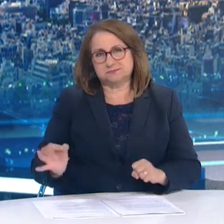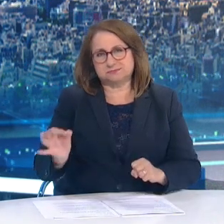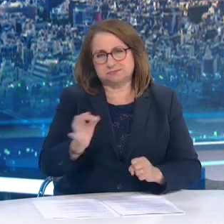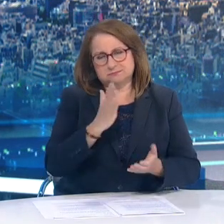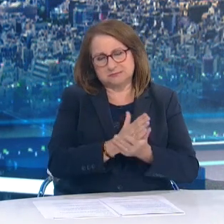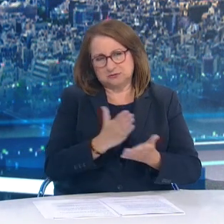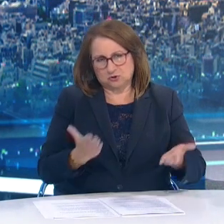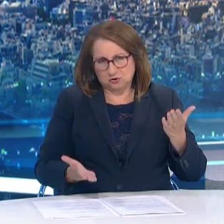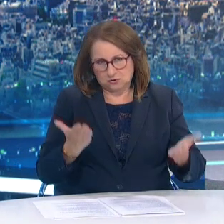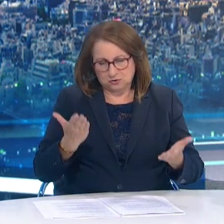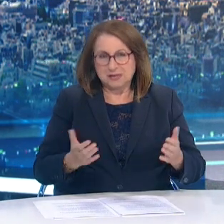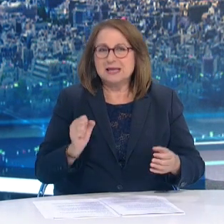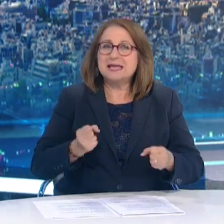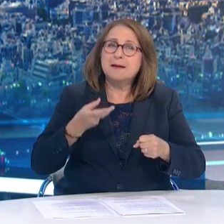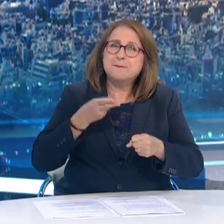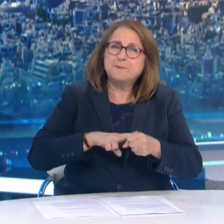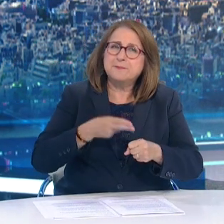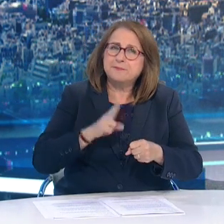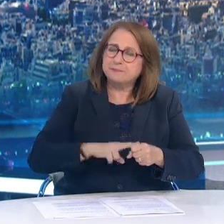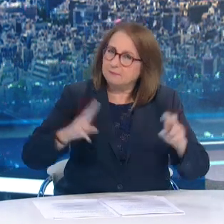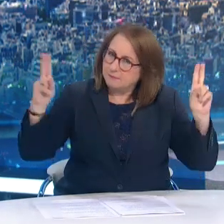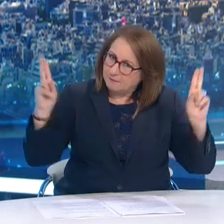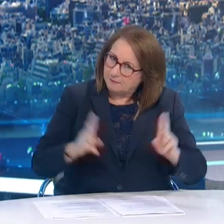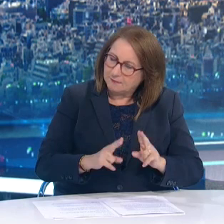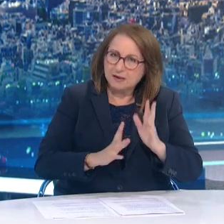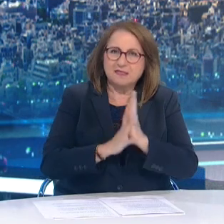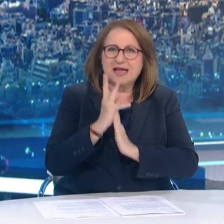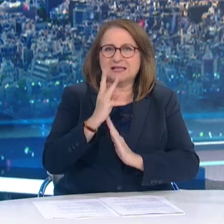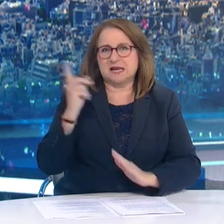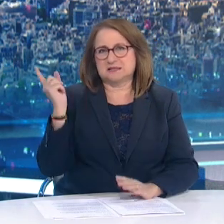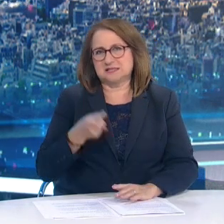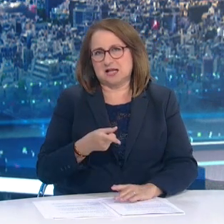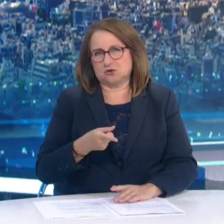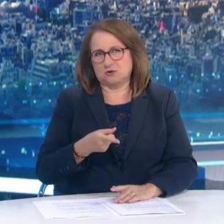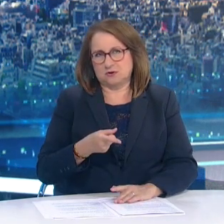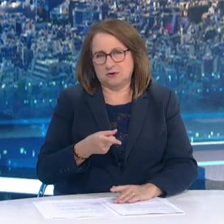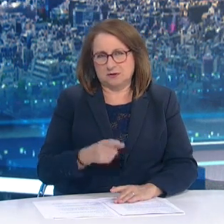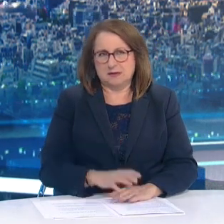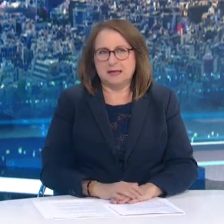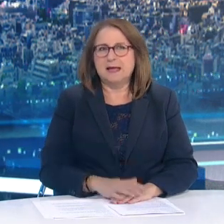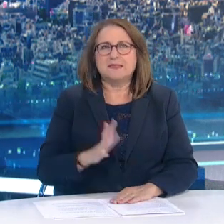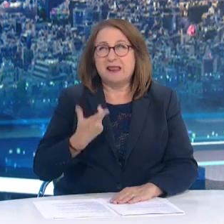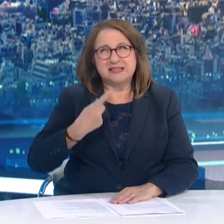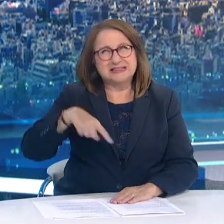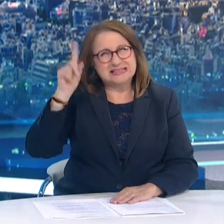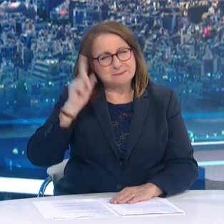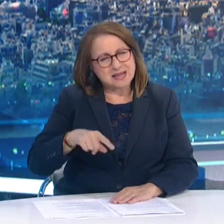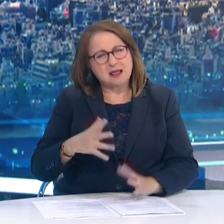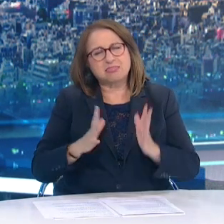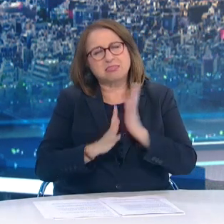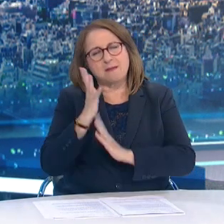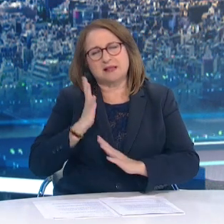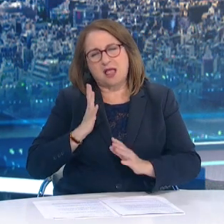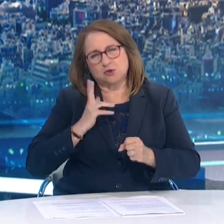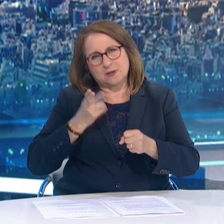αριθμός των συμπολιτών μας που καταλήγουν με την νόσο μειώθηκε κατά 13% σε λιγότερους από 15 ένα ημέρα. Σχετικά με την παρέμβαση